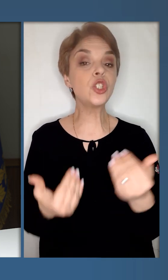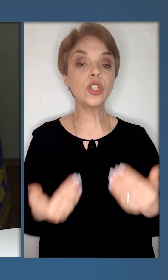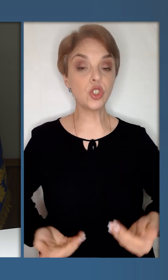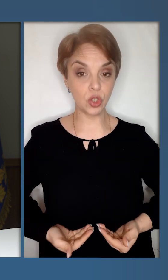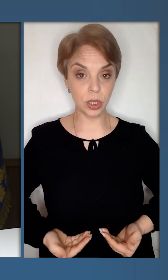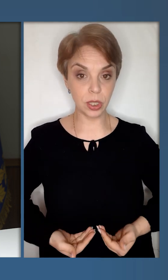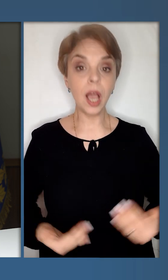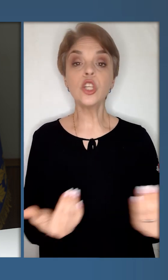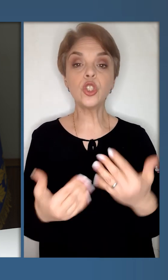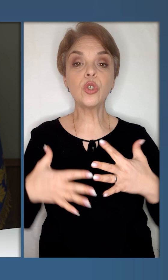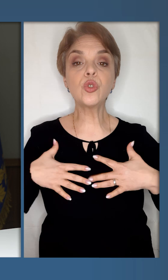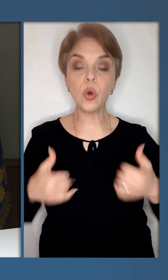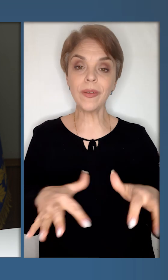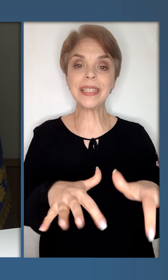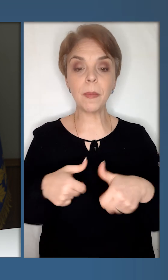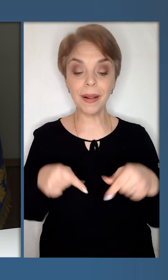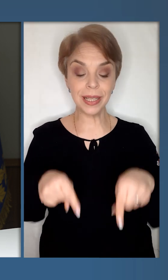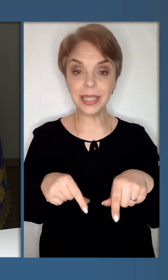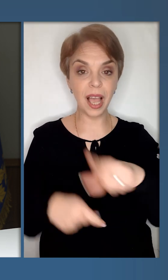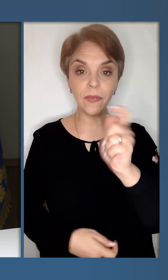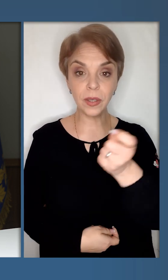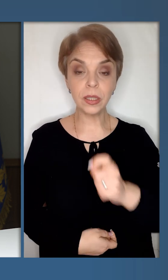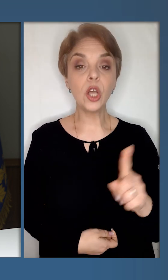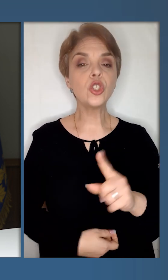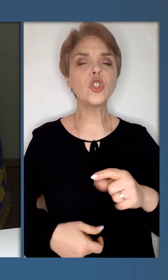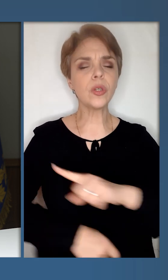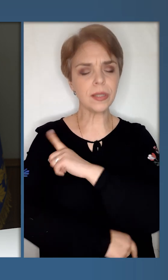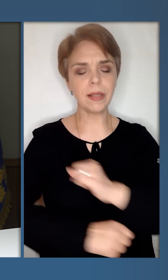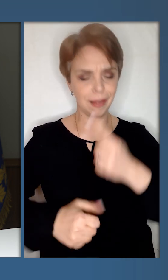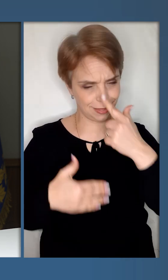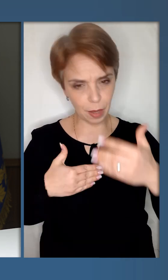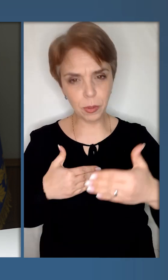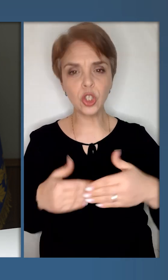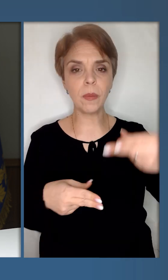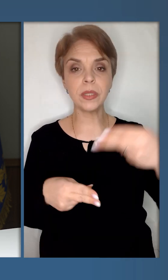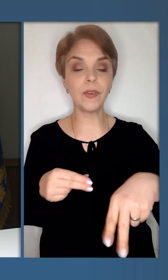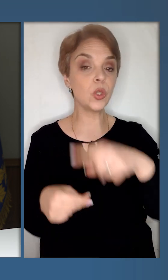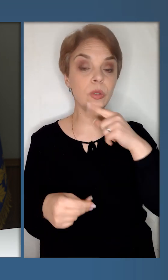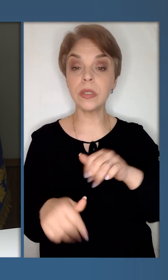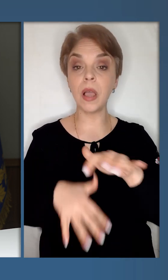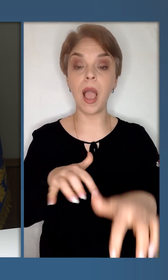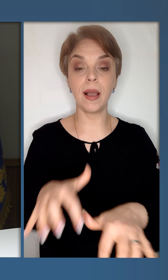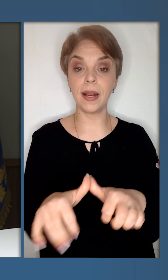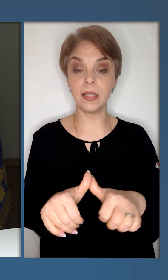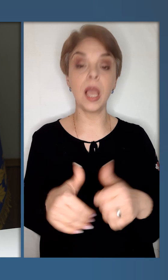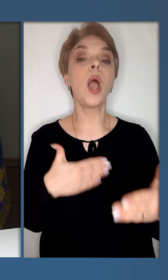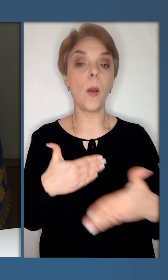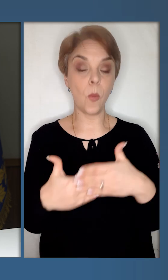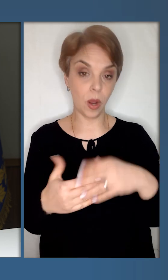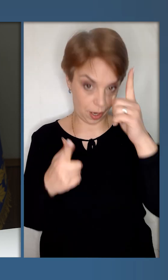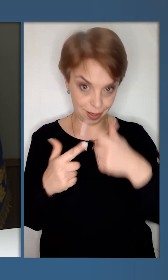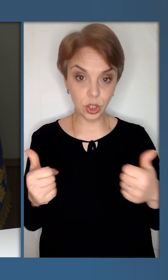усіх, чий життя, чий здоров'я забрала ця війна, що сили наближаємо завершення російської агресії.